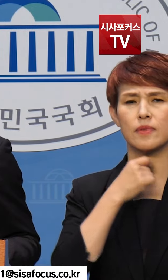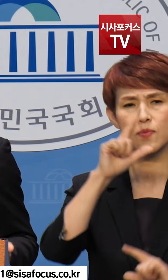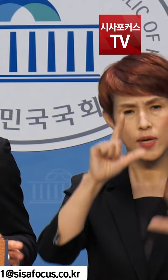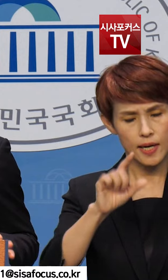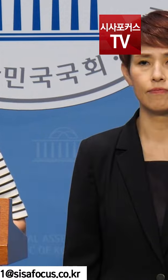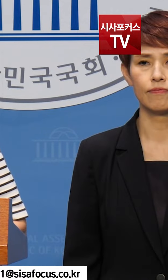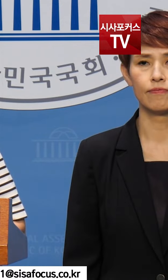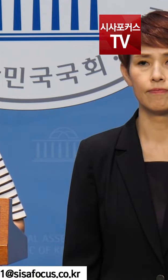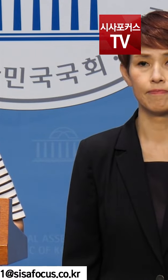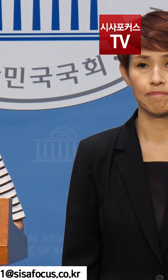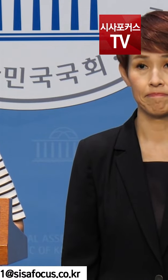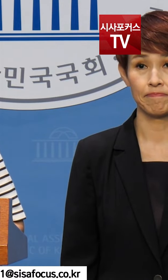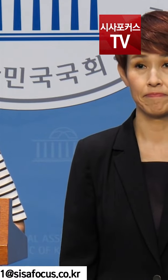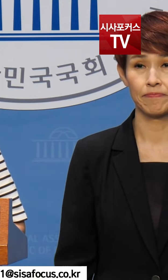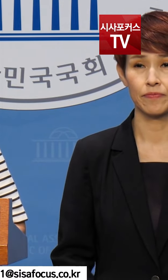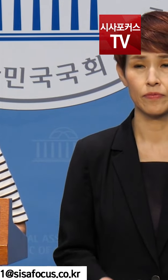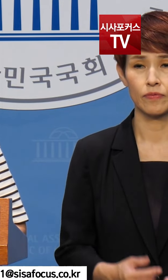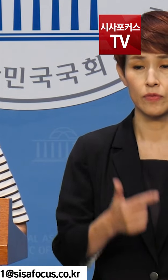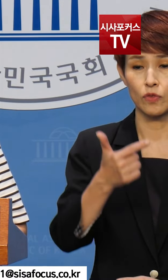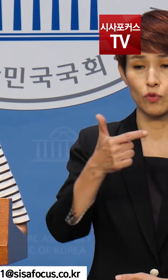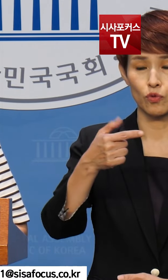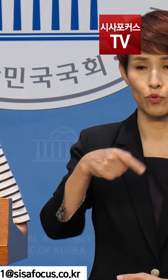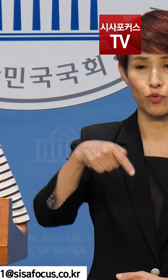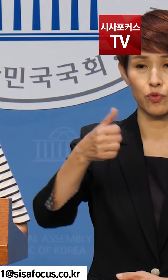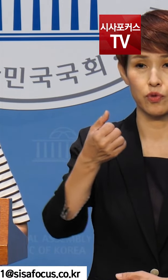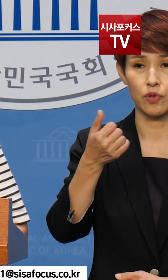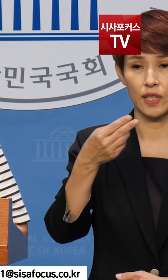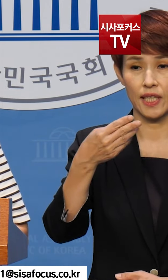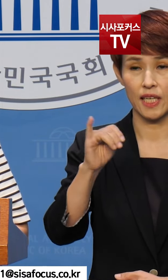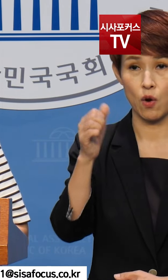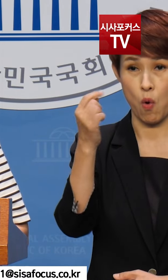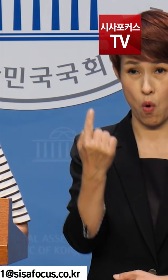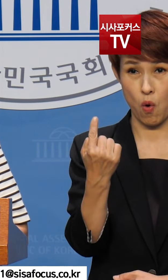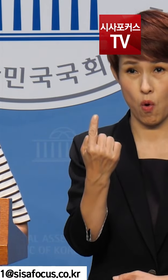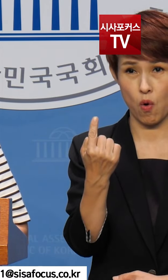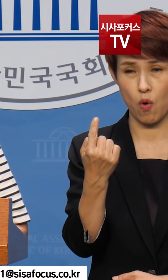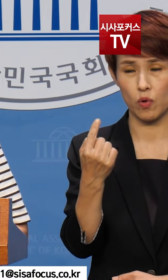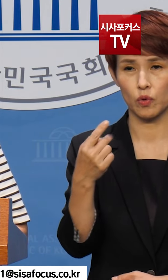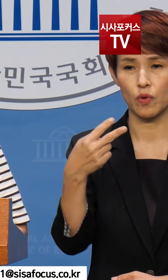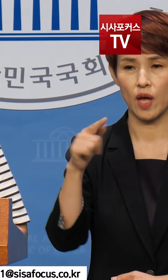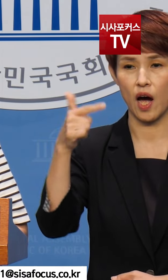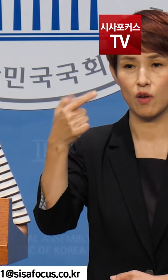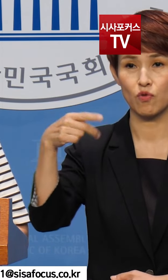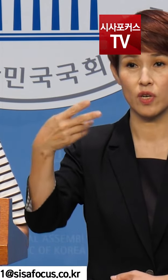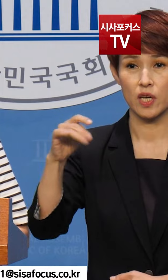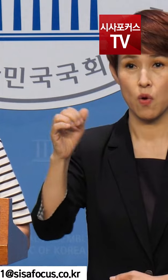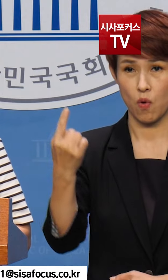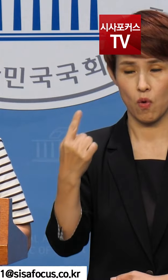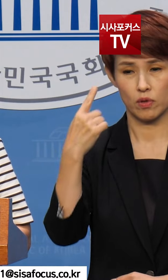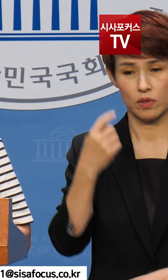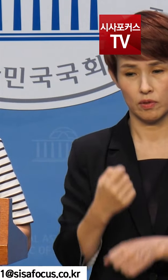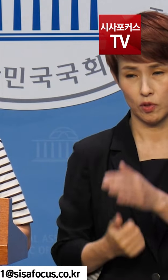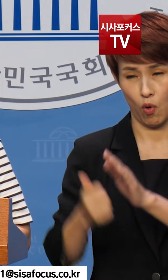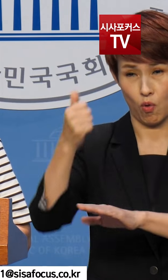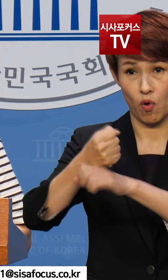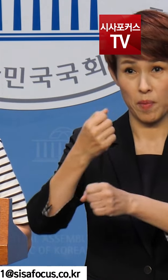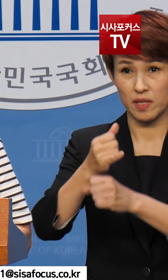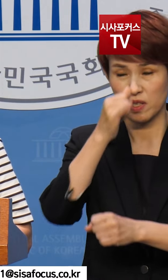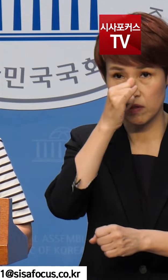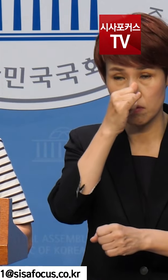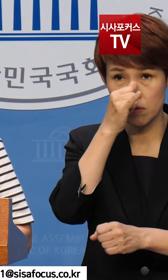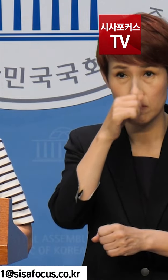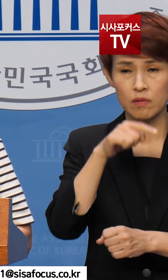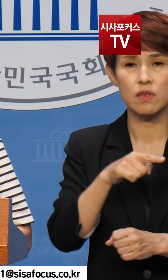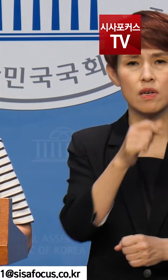없습니다. 누리호와 단후리호를 선고시킨 연구자들의 노동조합인 항우연지부 노동탄압을